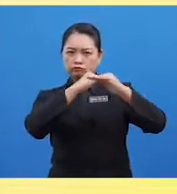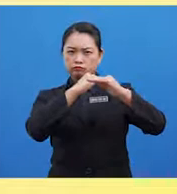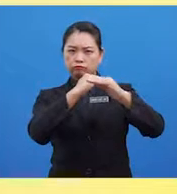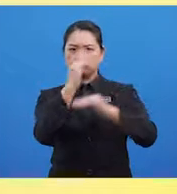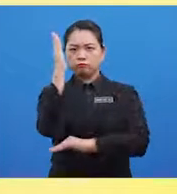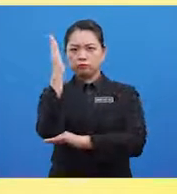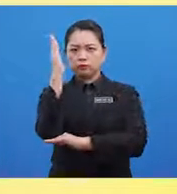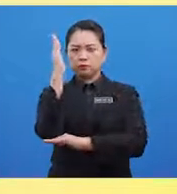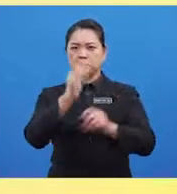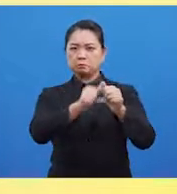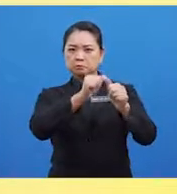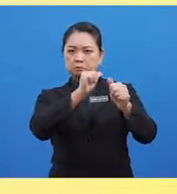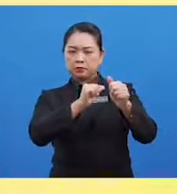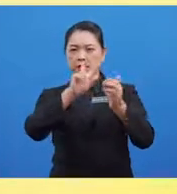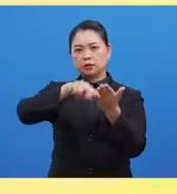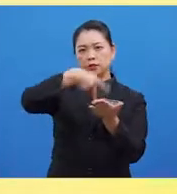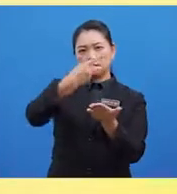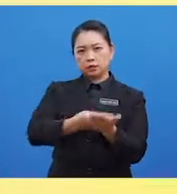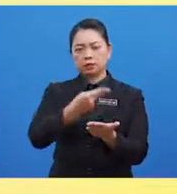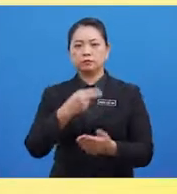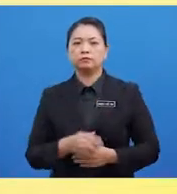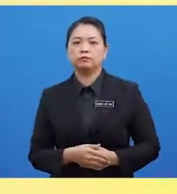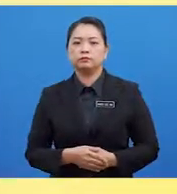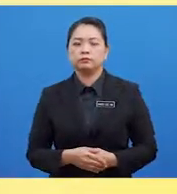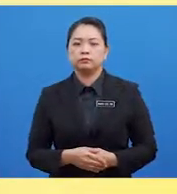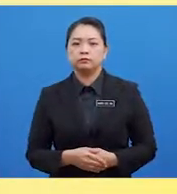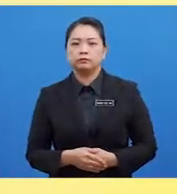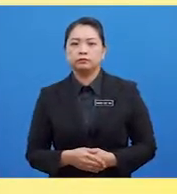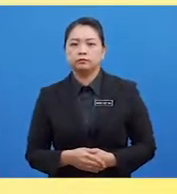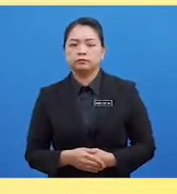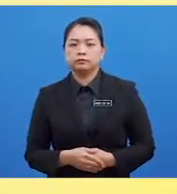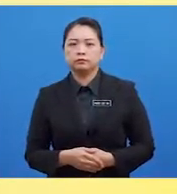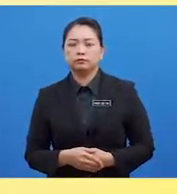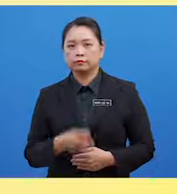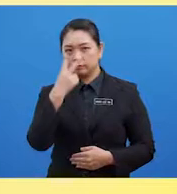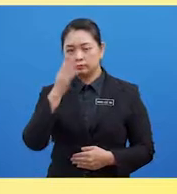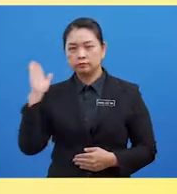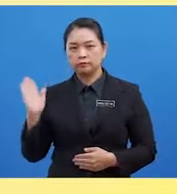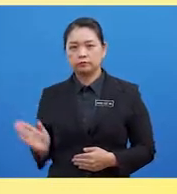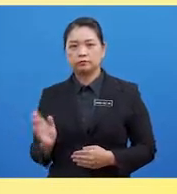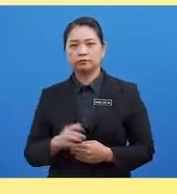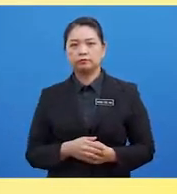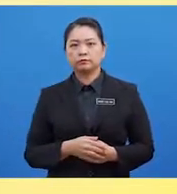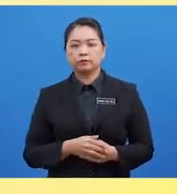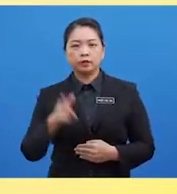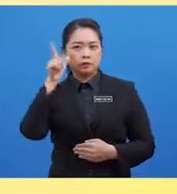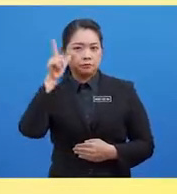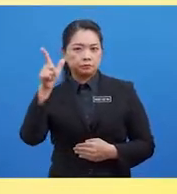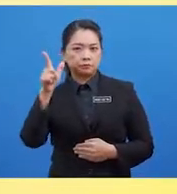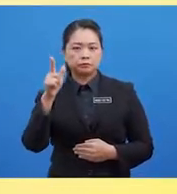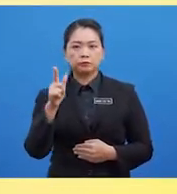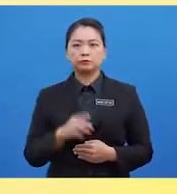Menegak Dan Mengelakkan Diri Dari Jatuh Reflex Lokomotor Pula Dilihat Sebagai